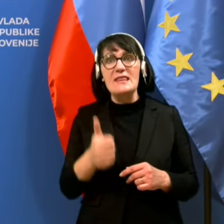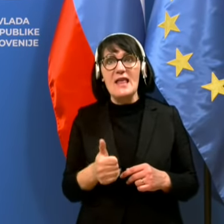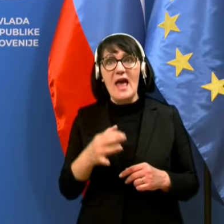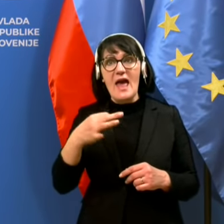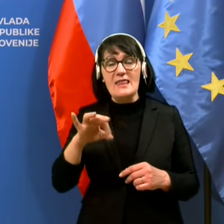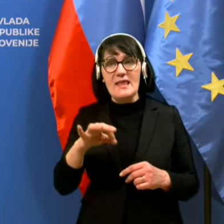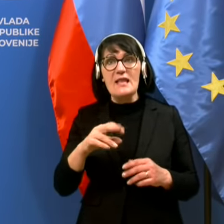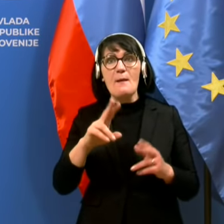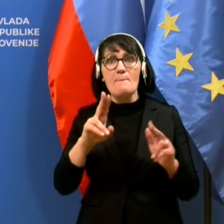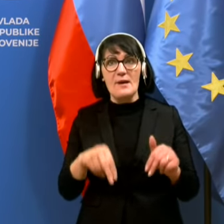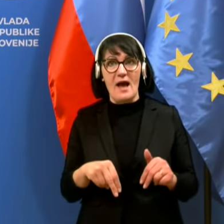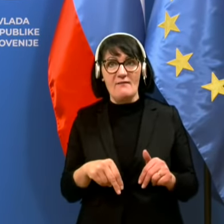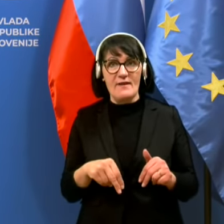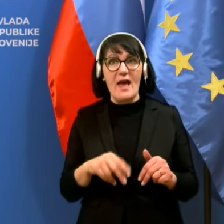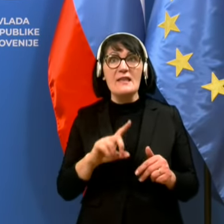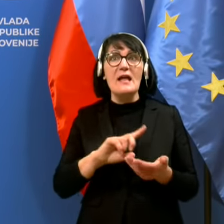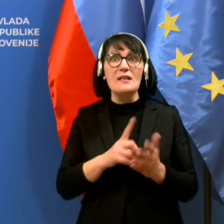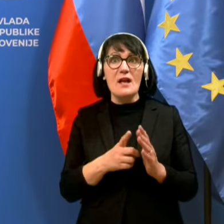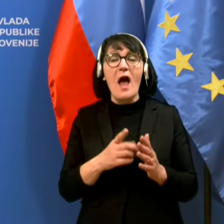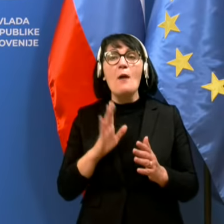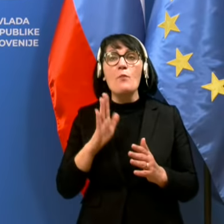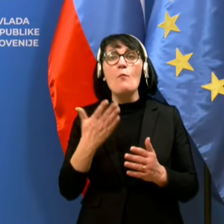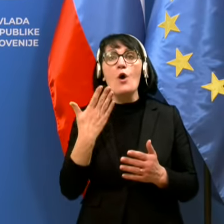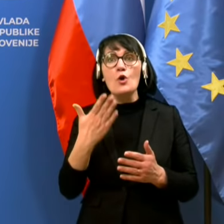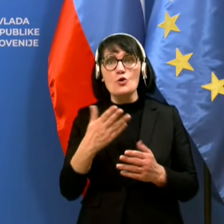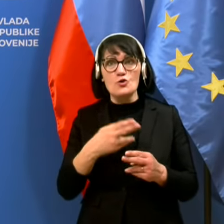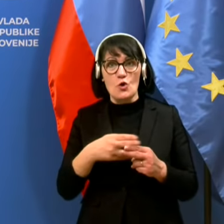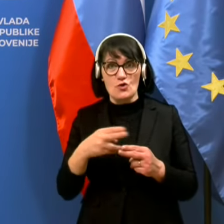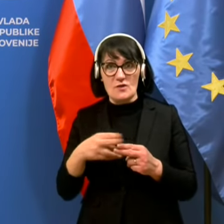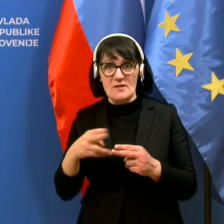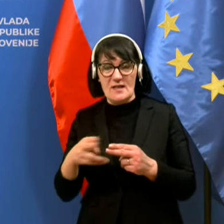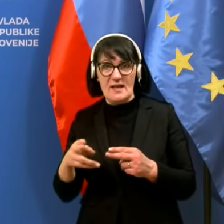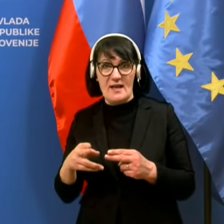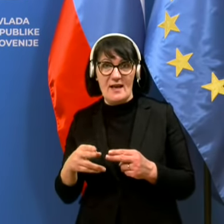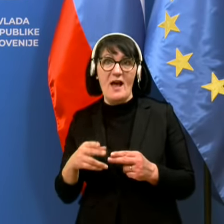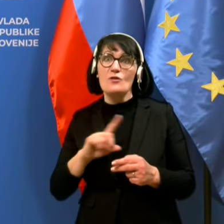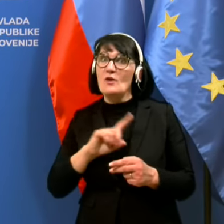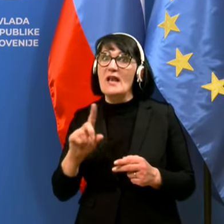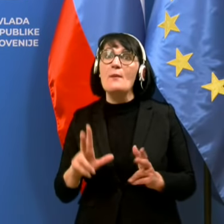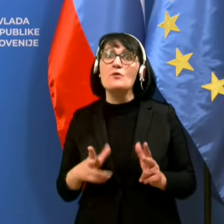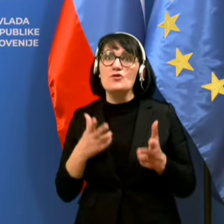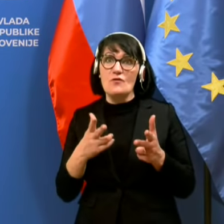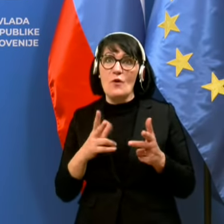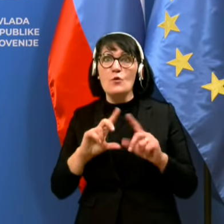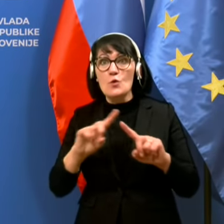ročno bomo čisliti to zadevo, dokaj drugi sistem ne bo zaživel, kar je katastrofa, v smislu